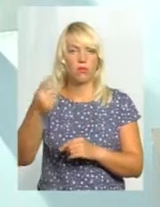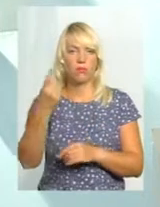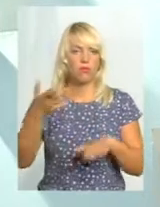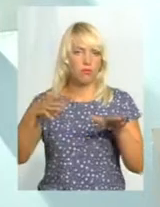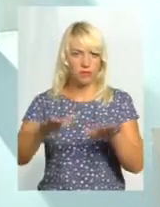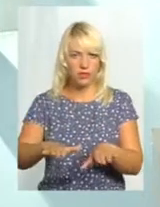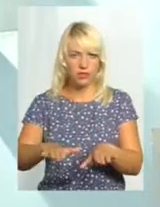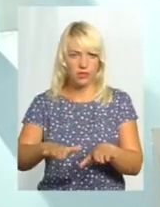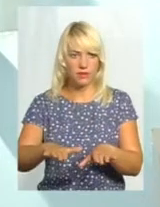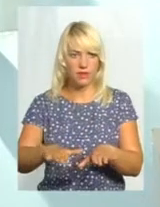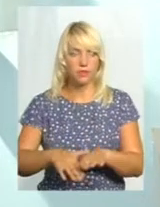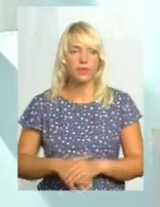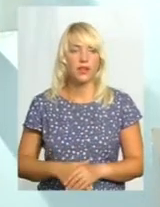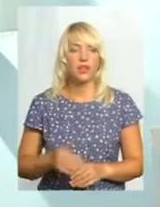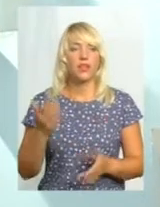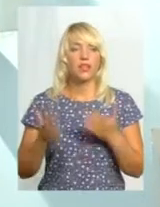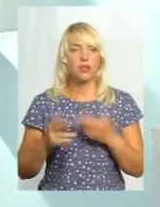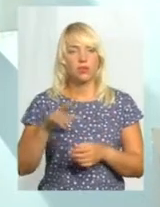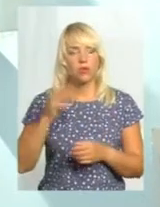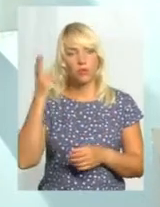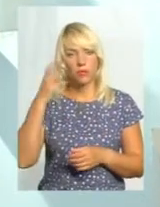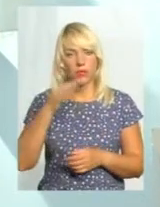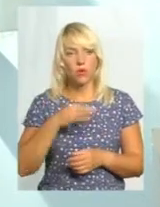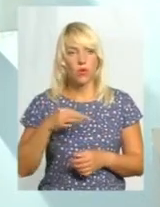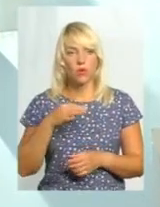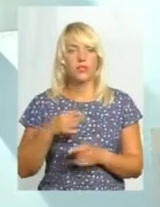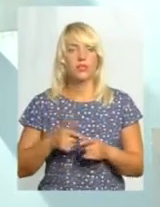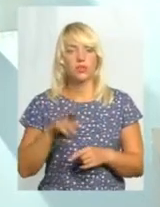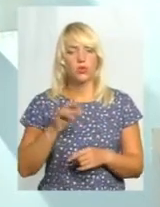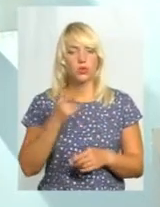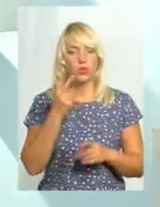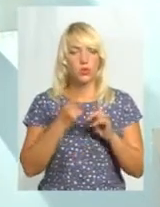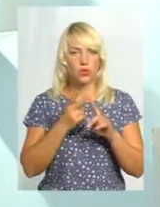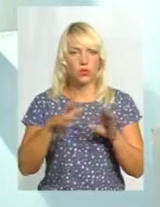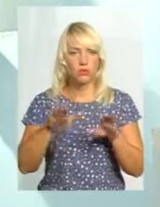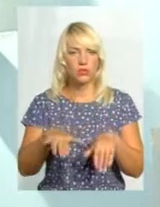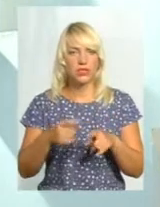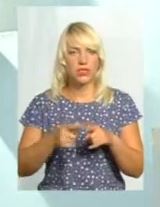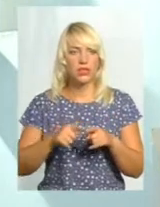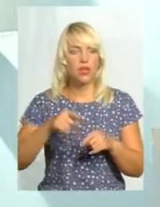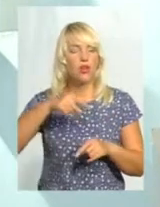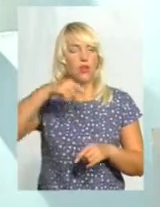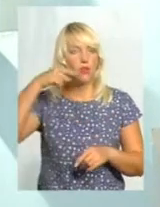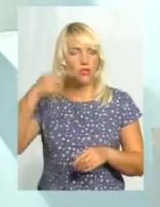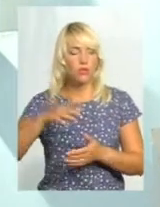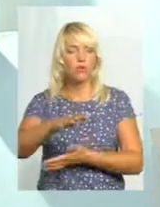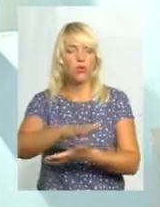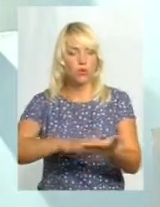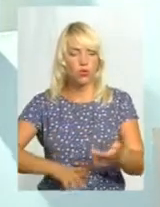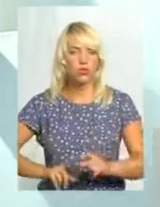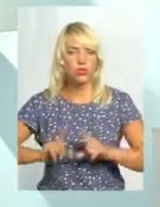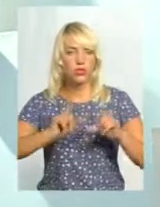стоїть. Якщо по Хмельницькій області говорити, то все ж таки на другому місці це Росія. Продовжують їздити ще,